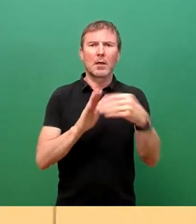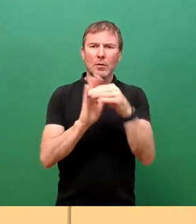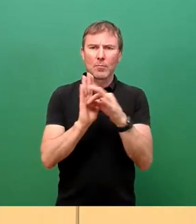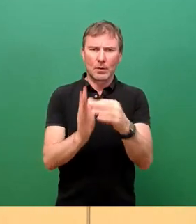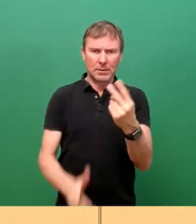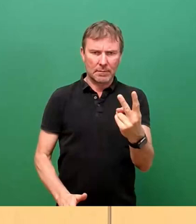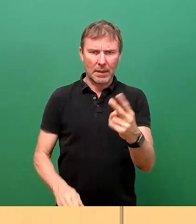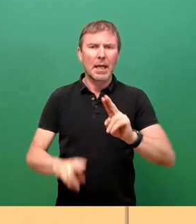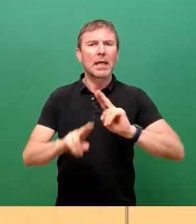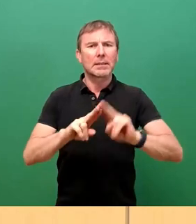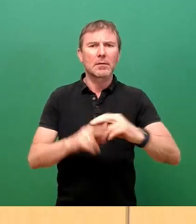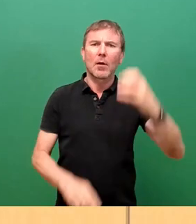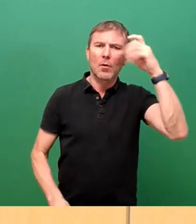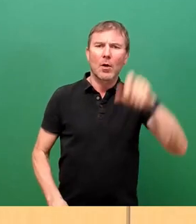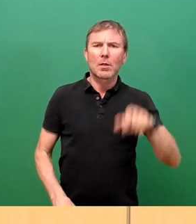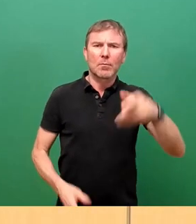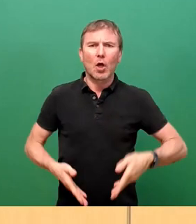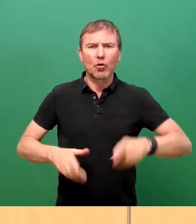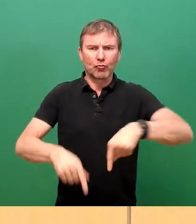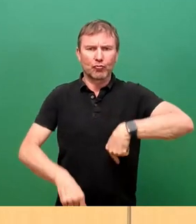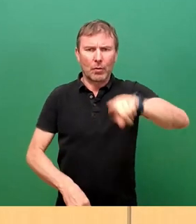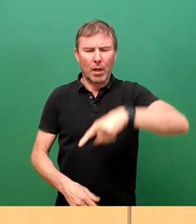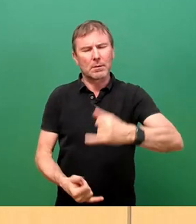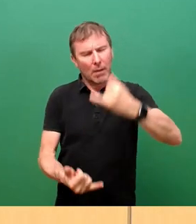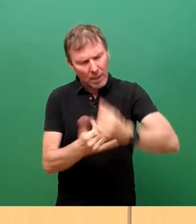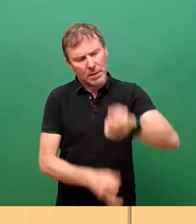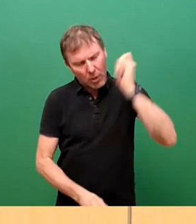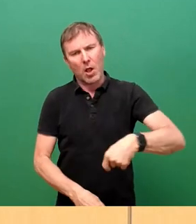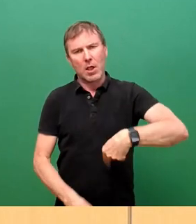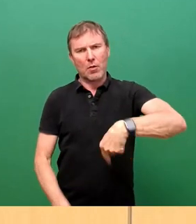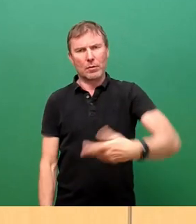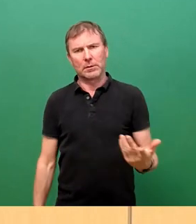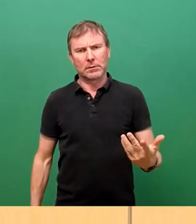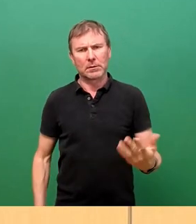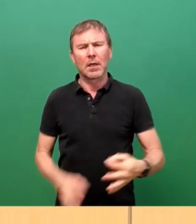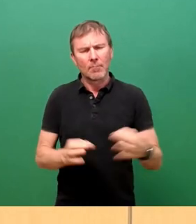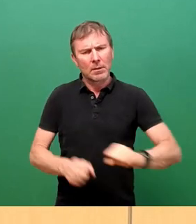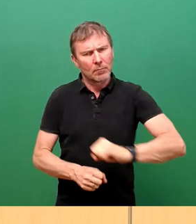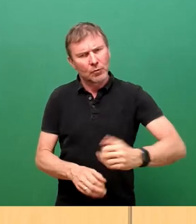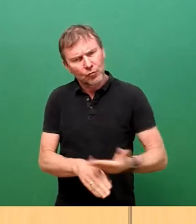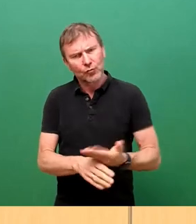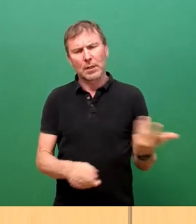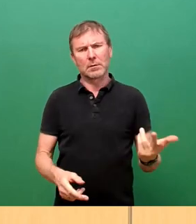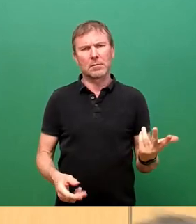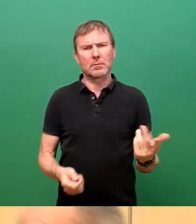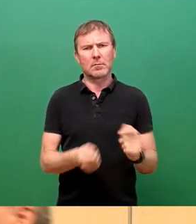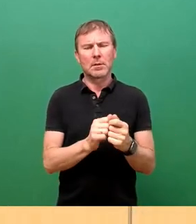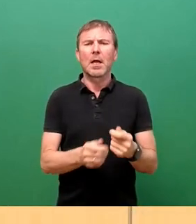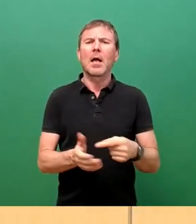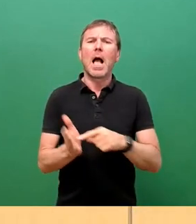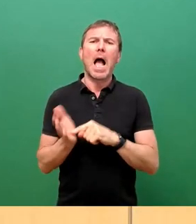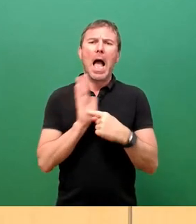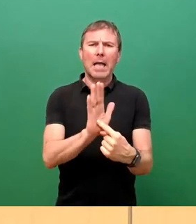Sanierung der Königsbrücker Straße endlich umsetzen. Maßnahmen zur Besteunigung und Realisierung. Einreicher ist